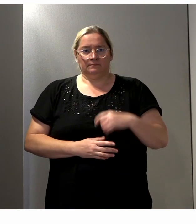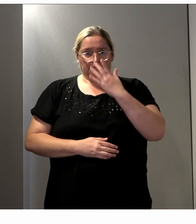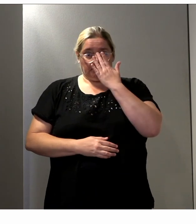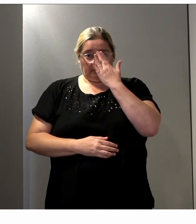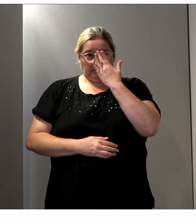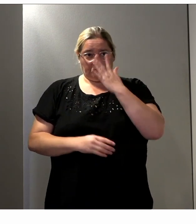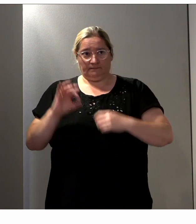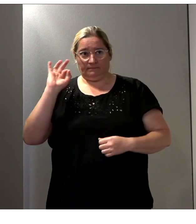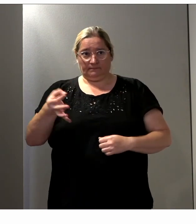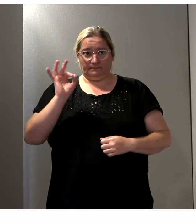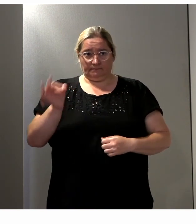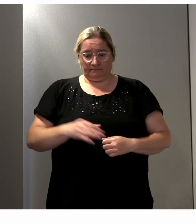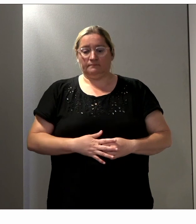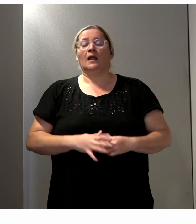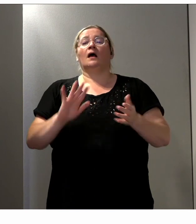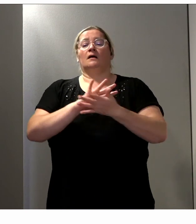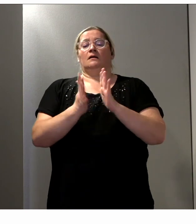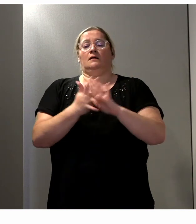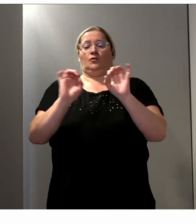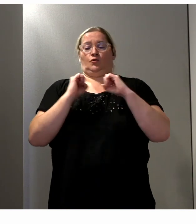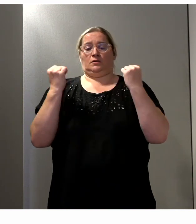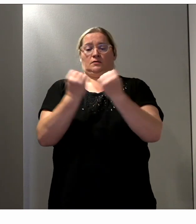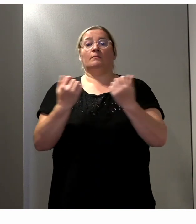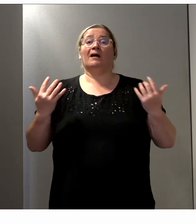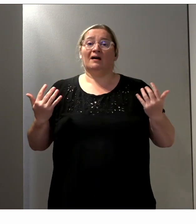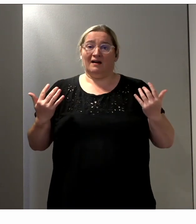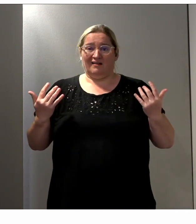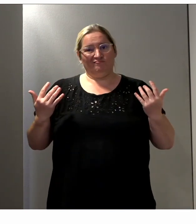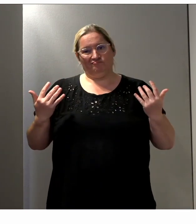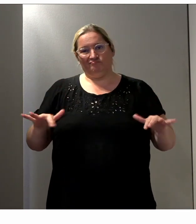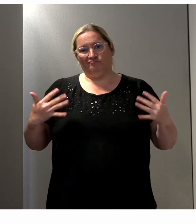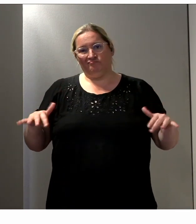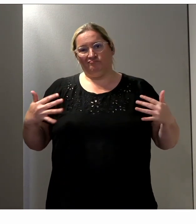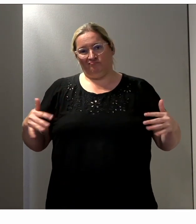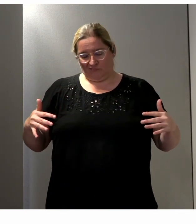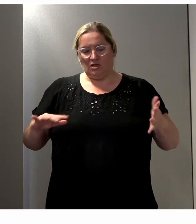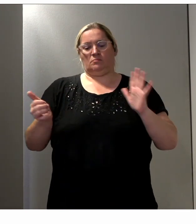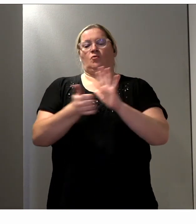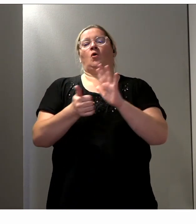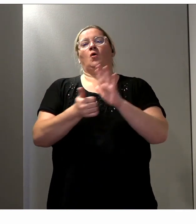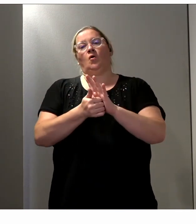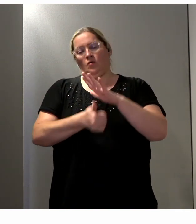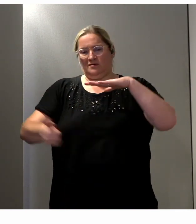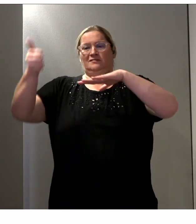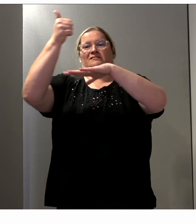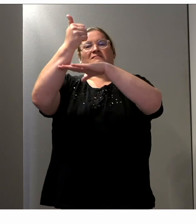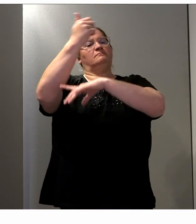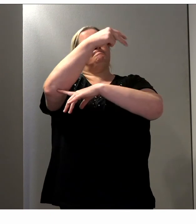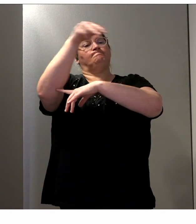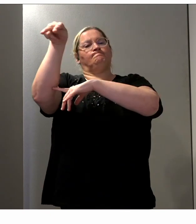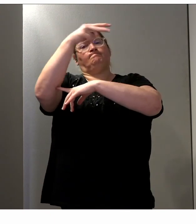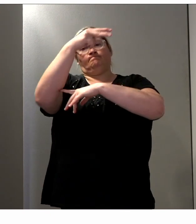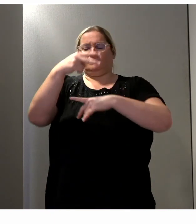Oui, Unanim a déjà réalisé ce genre d'exercice, d'observatoire, notamment les deux dernières